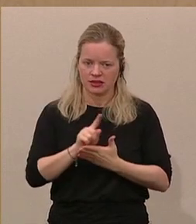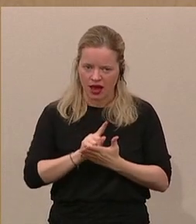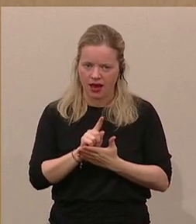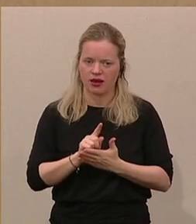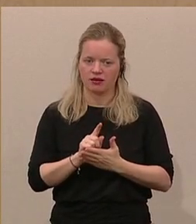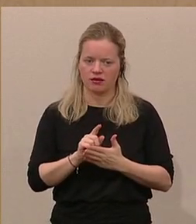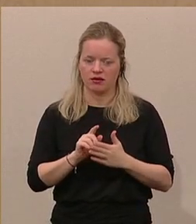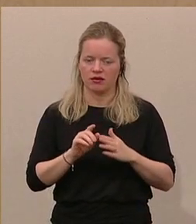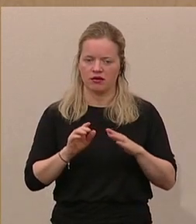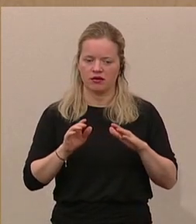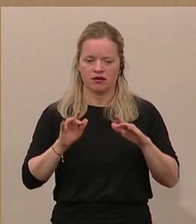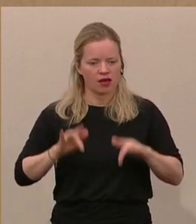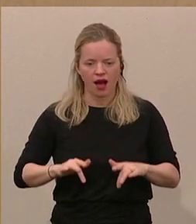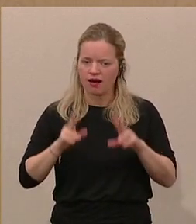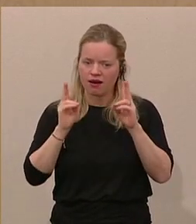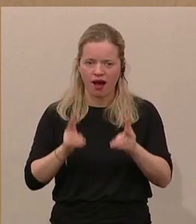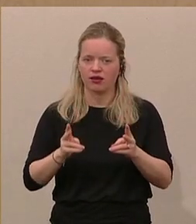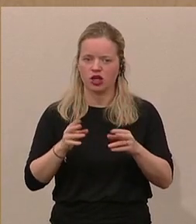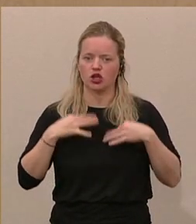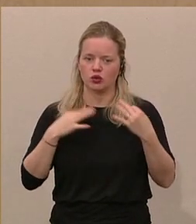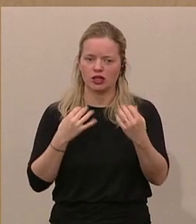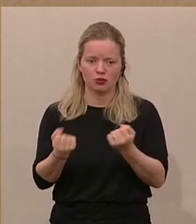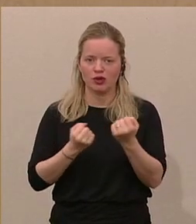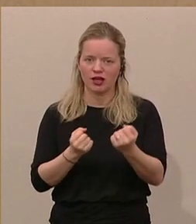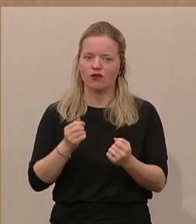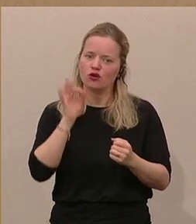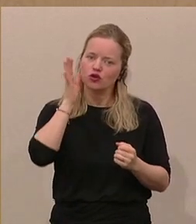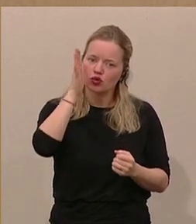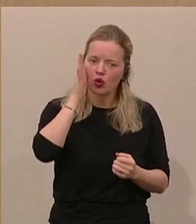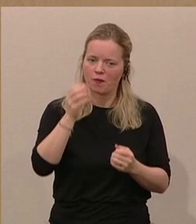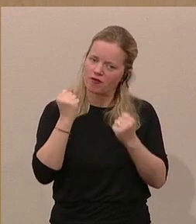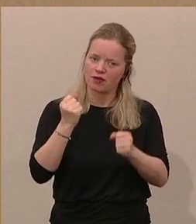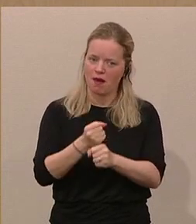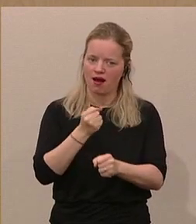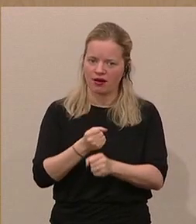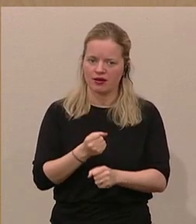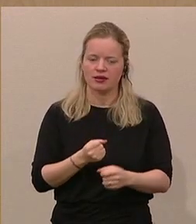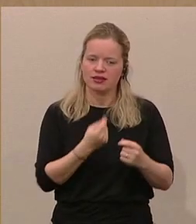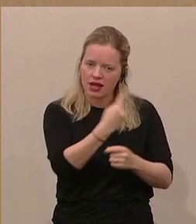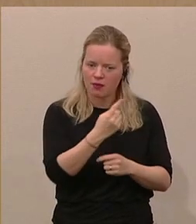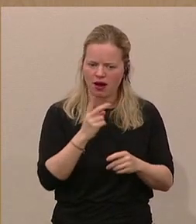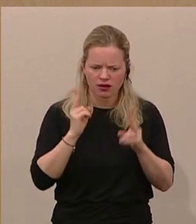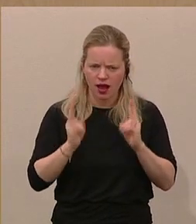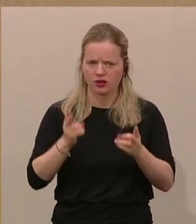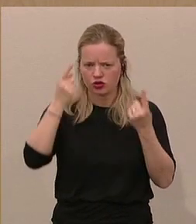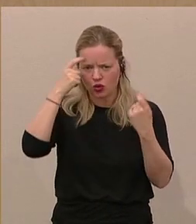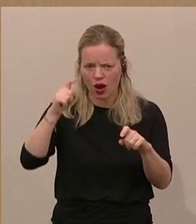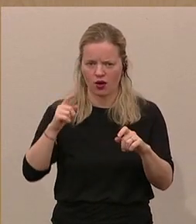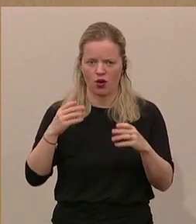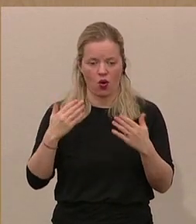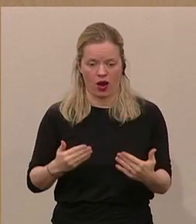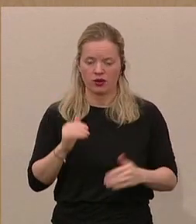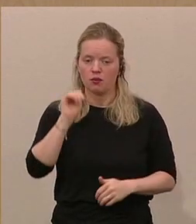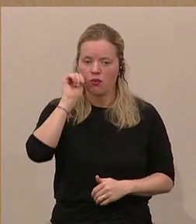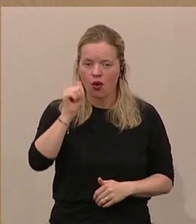Gesundheitspolitik zukunftsfit zu gestalten? Hätten nicht Sie schon damals dafür sorgen müssen, dass wir heute